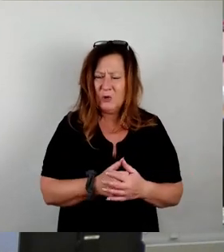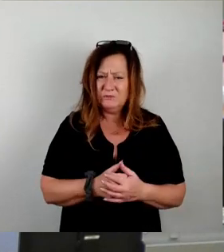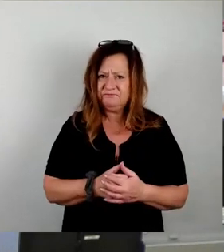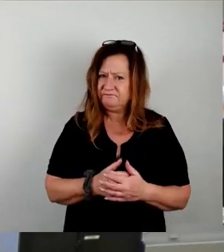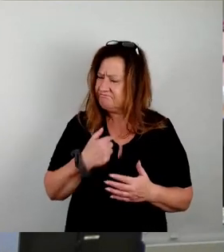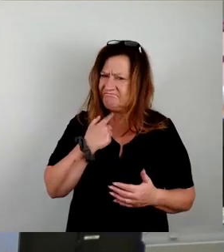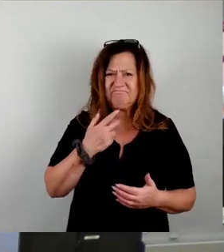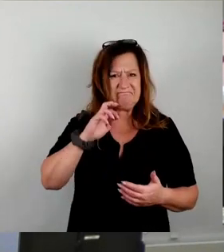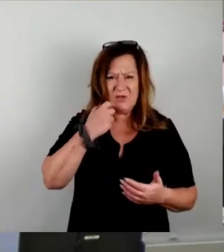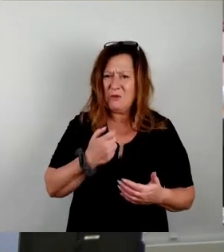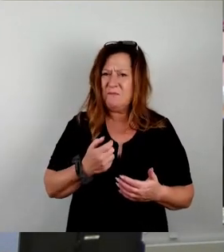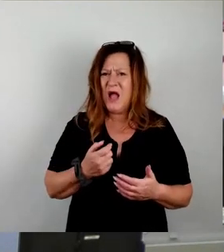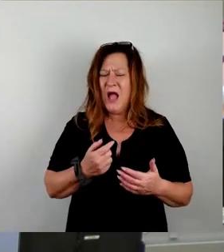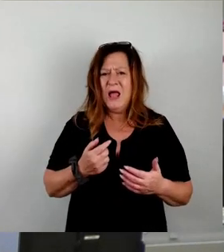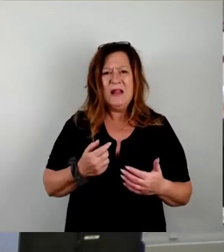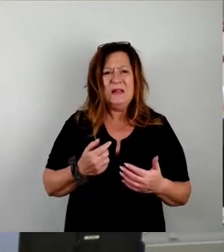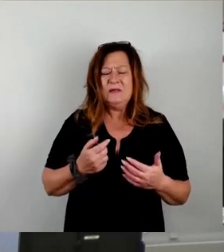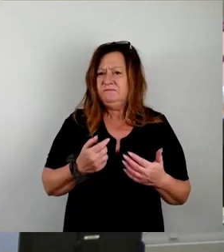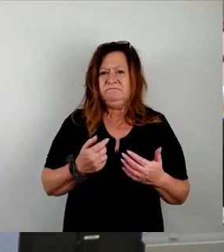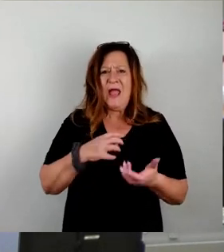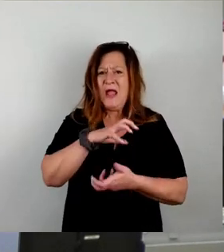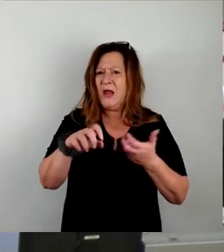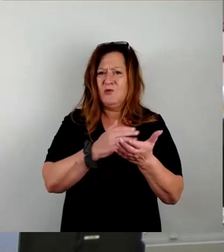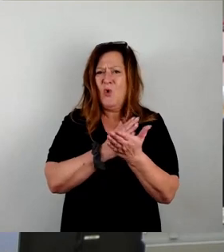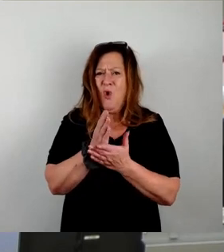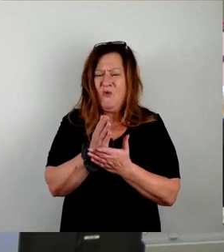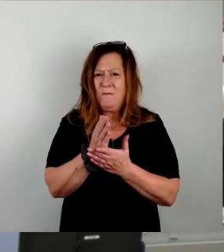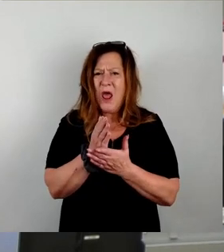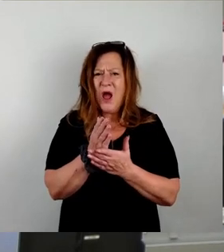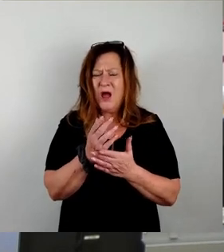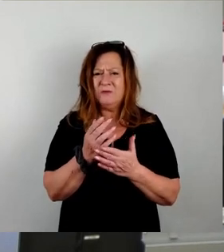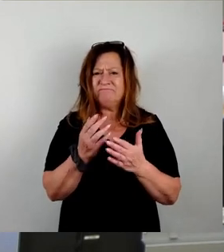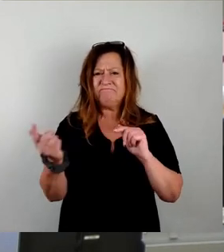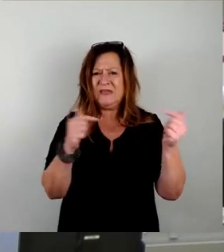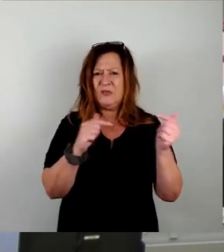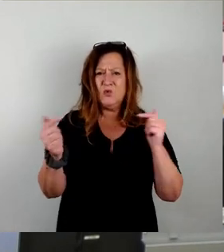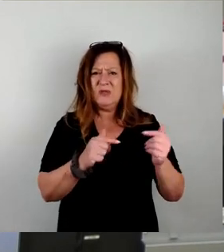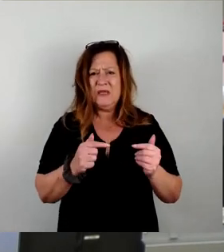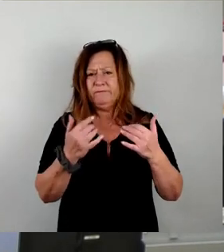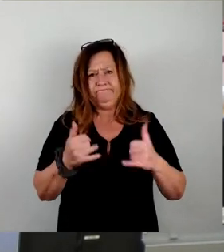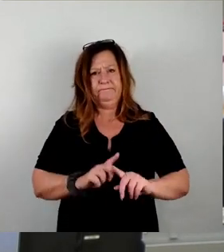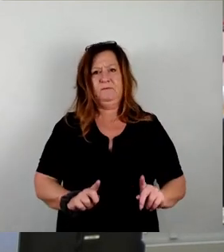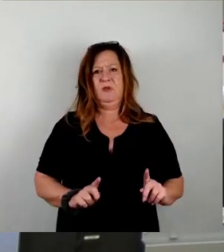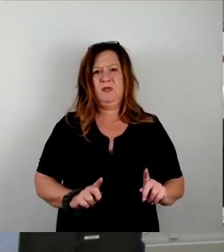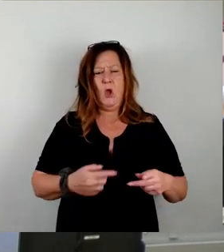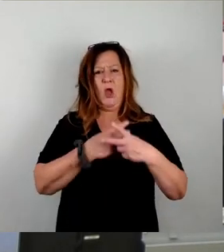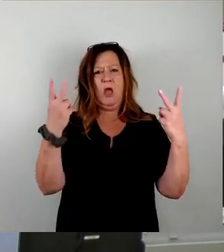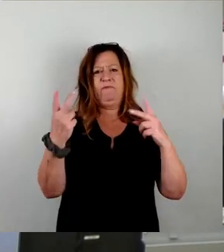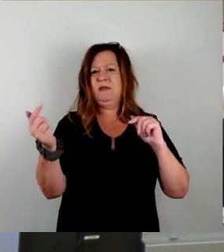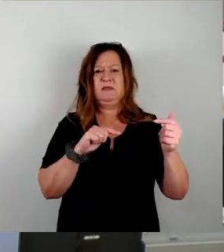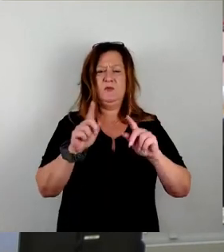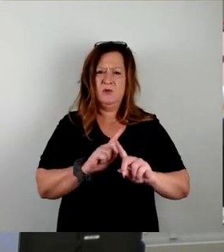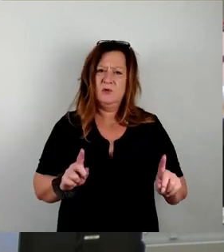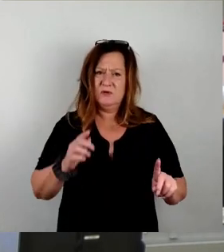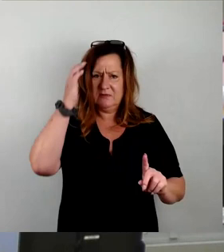nochmal, nicht für eine Debatte hier. Wir haben, und das ist schon mehrfach erwähnt worden, und deswegen sind sie auch nicht